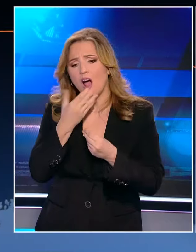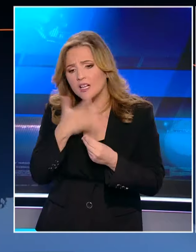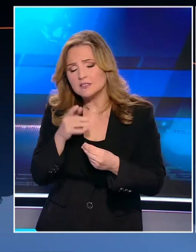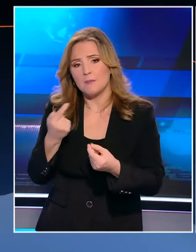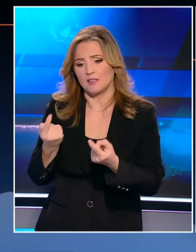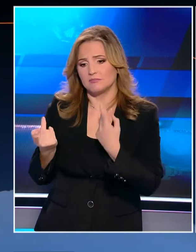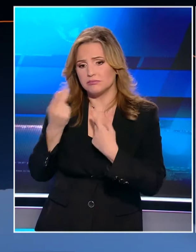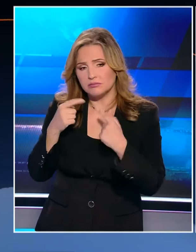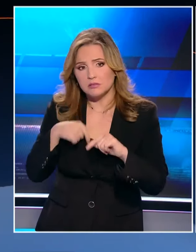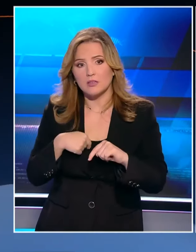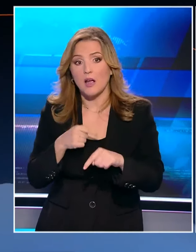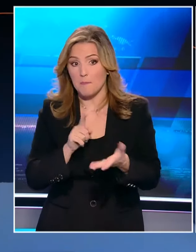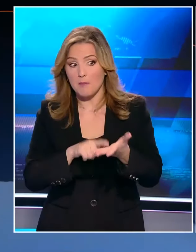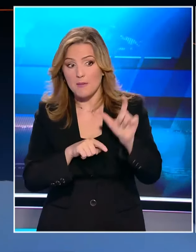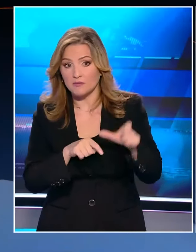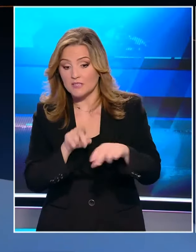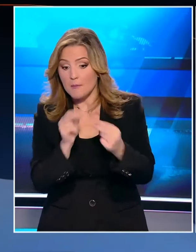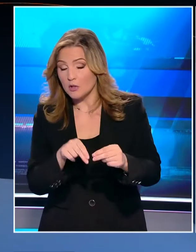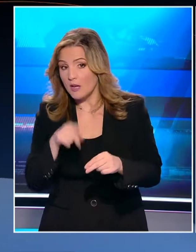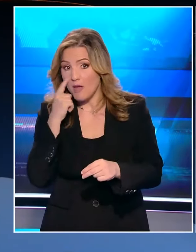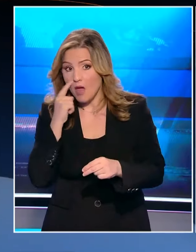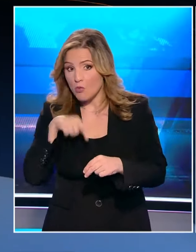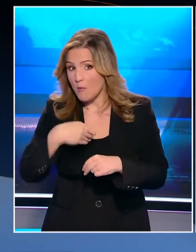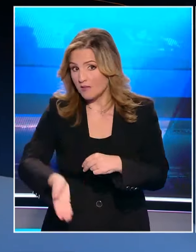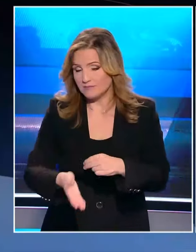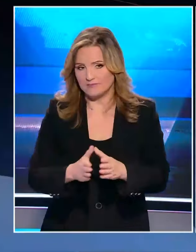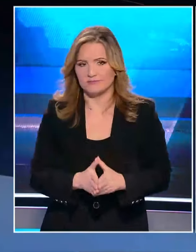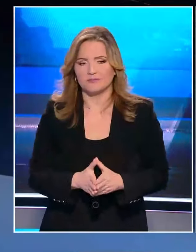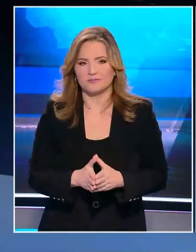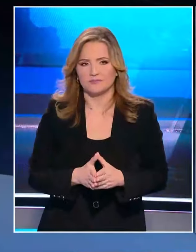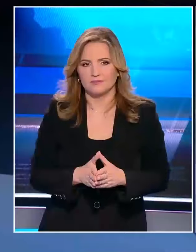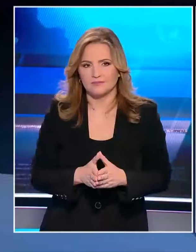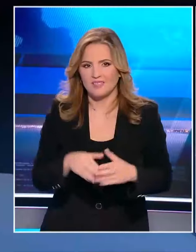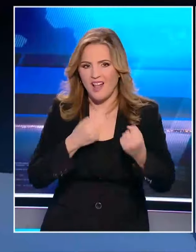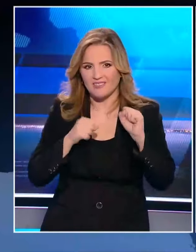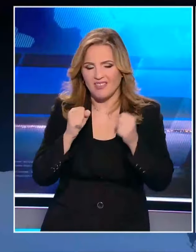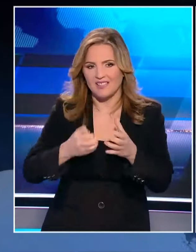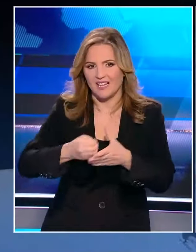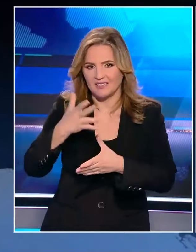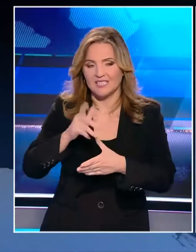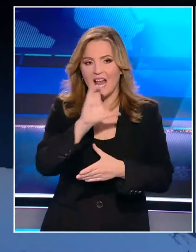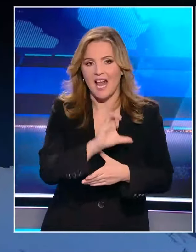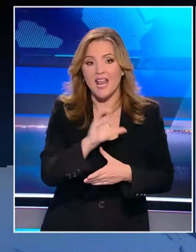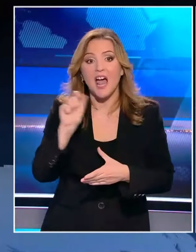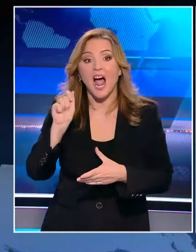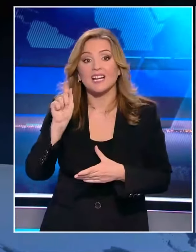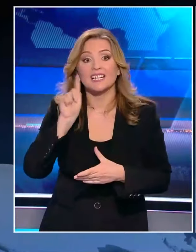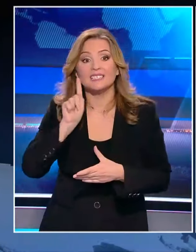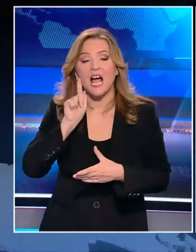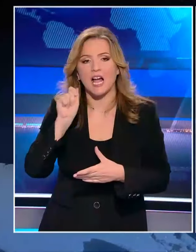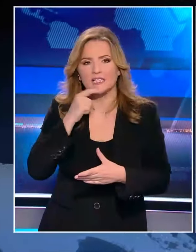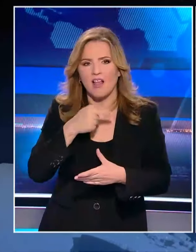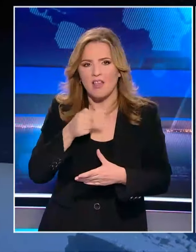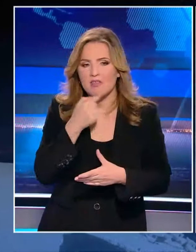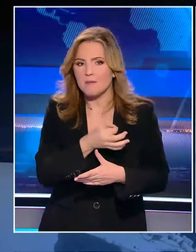απασχολεί όμως είναι το πώς θα απέλθει από την Ευελπίδων. Την ίδια ώρα συνεχίζονται αντιδράσεις για τις αναρτήσεις της Έλληνας Ακρίτα ιδιαίτερα για τη